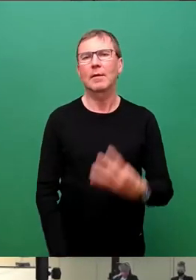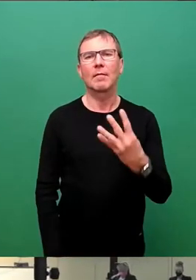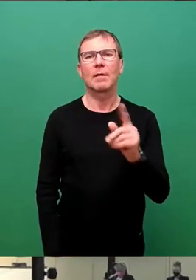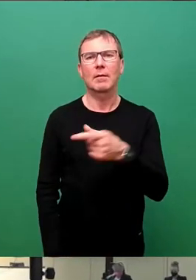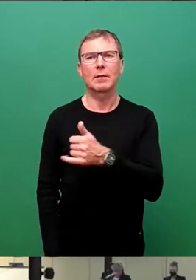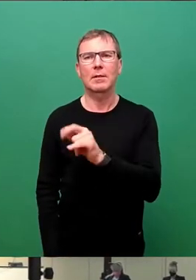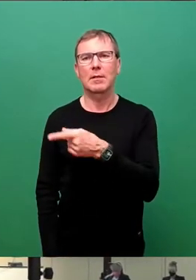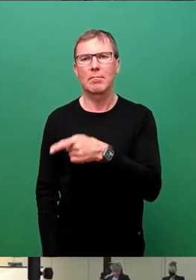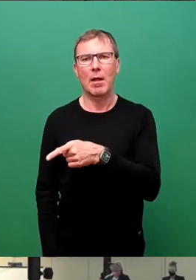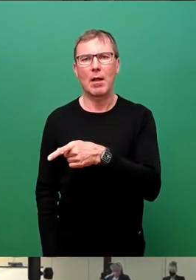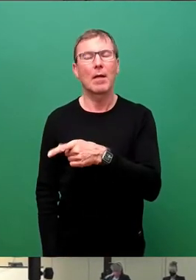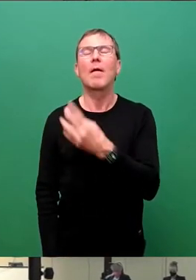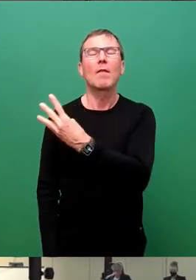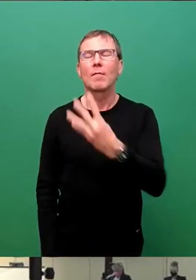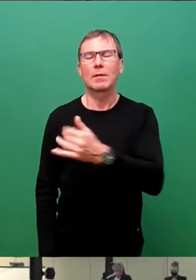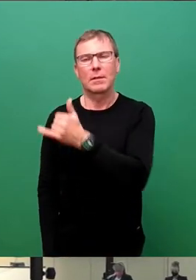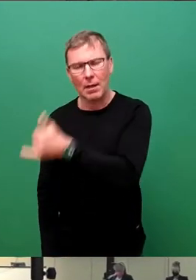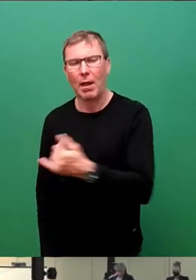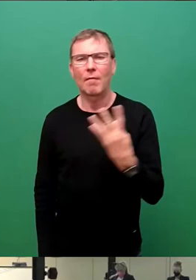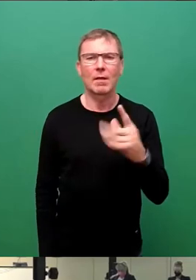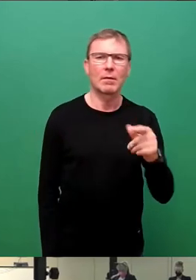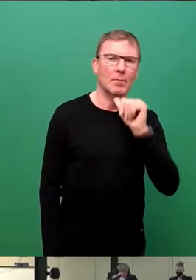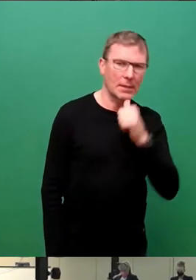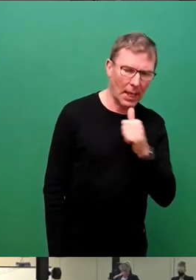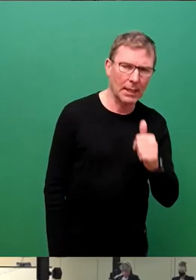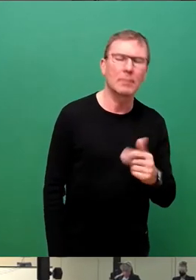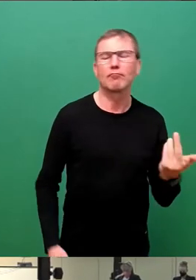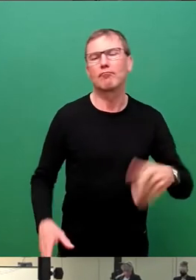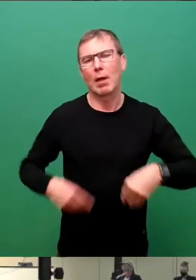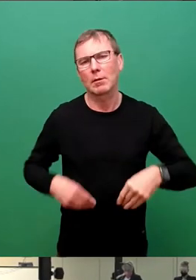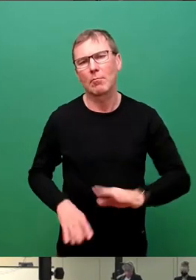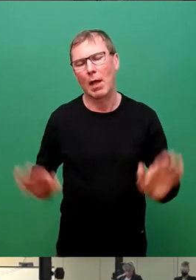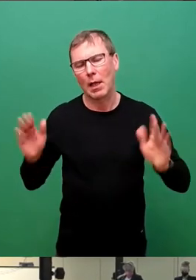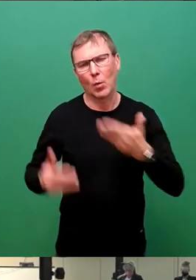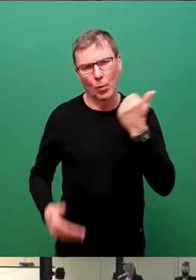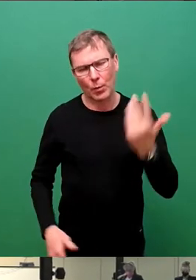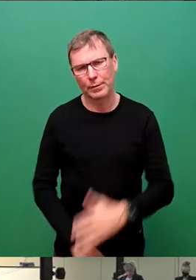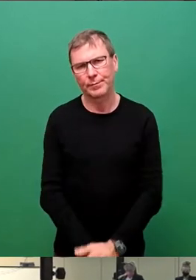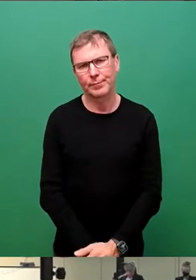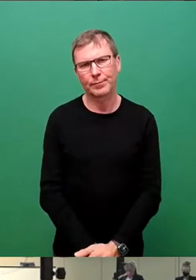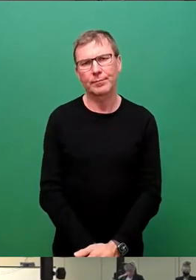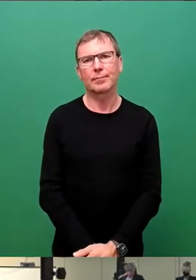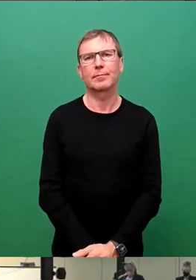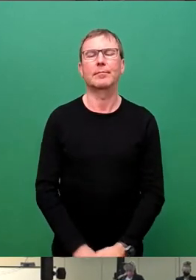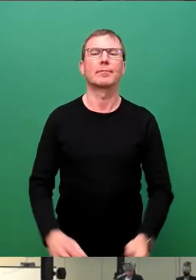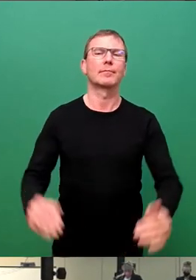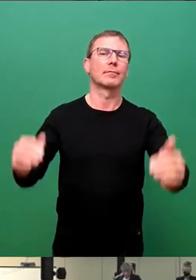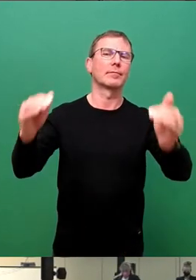44 Ja, 24 Nein, keine Enthaltungen, so angenommen. Wir kommen zum Punkt